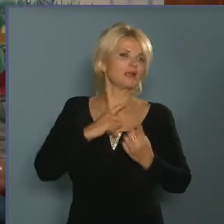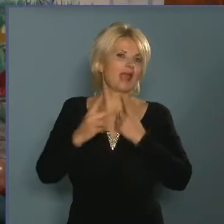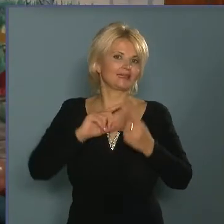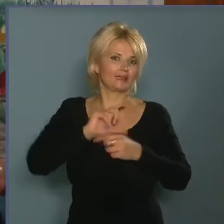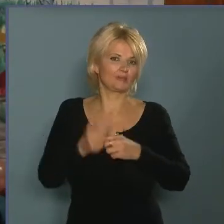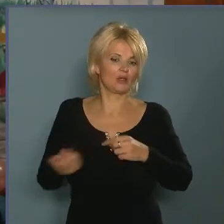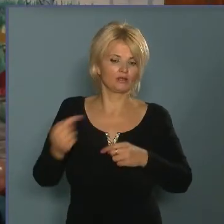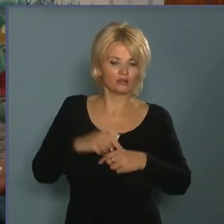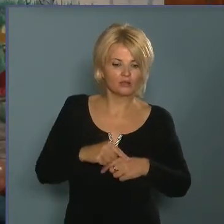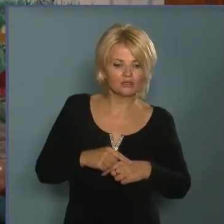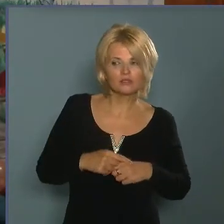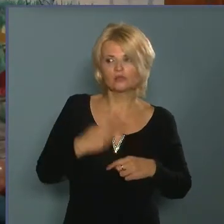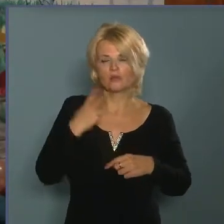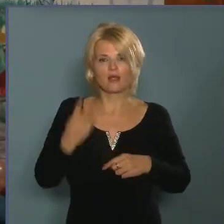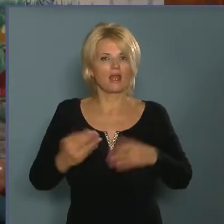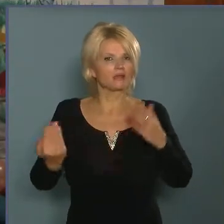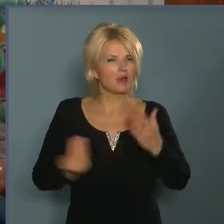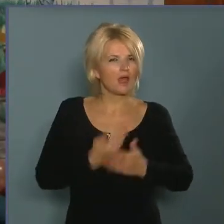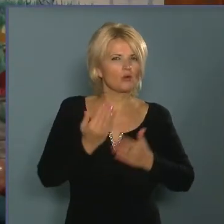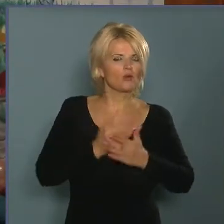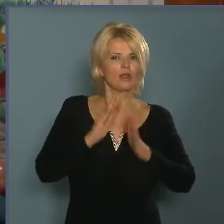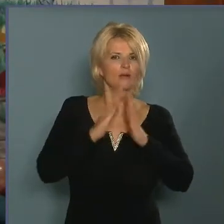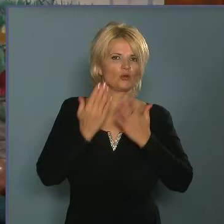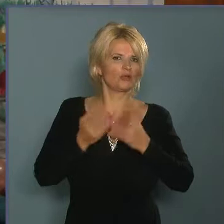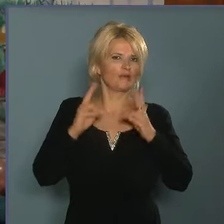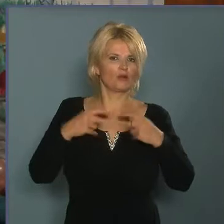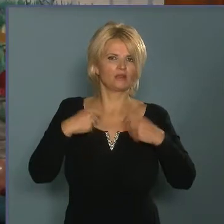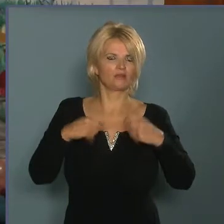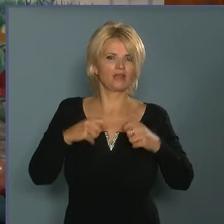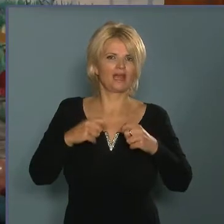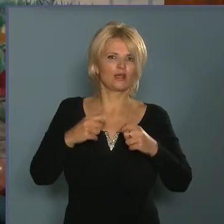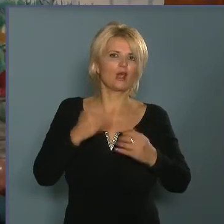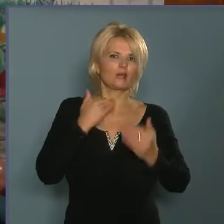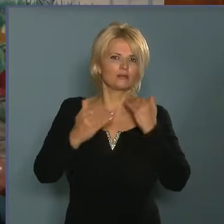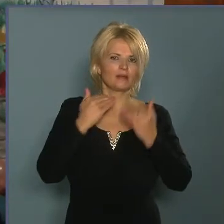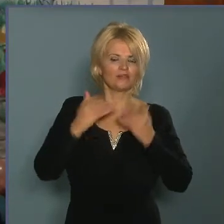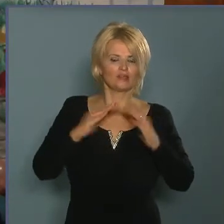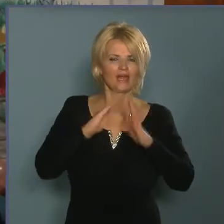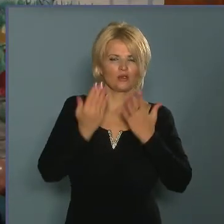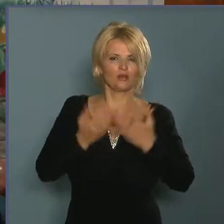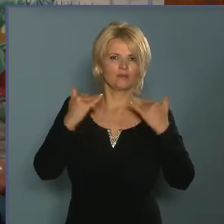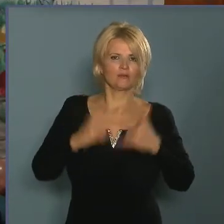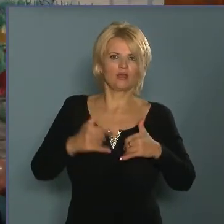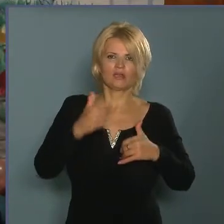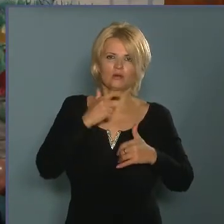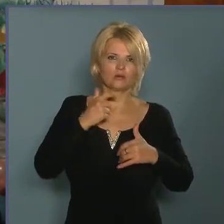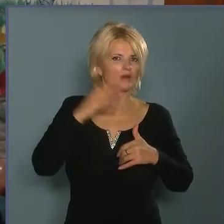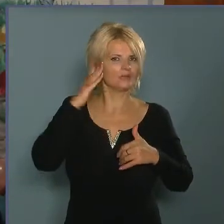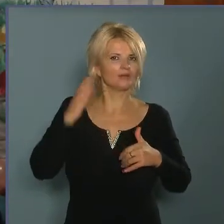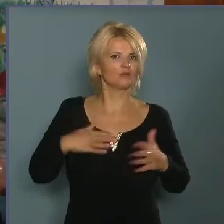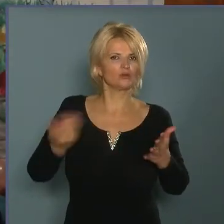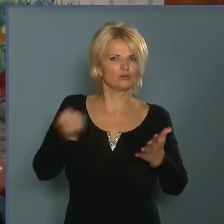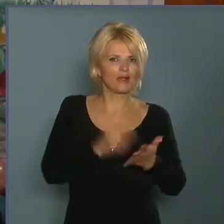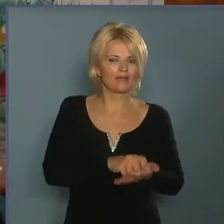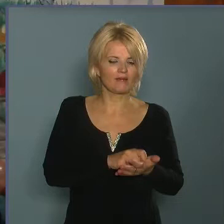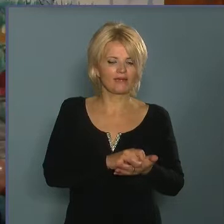hogy rendelkezünk a legújabb könyvekkel, a bestsellerekkel, bestsellerekkel, azokkal a drága mesekönyvekkel, a mai korban már nem feltétlenül engedhetünk meg magunknak,